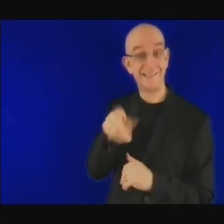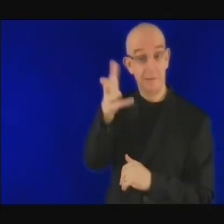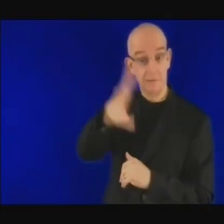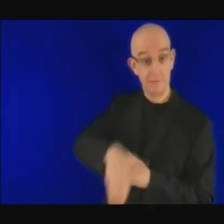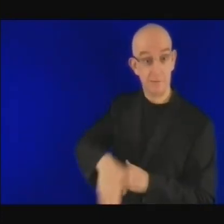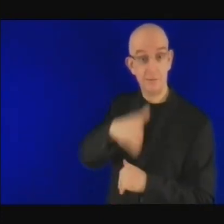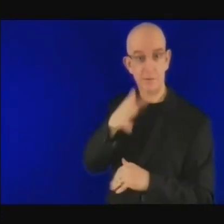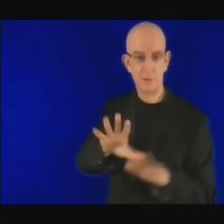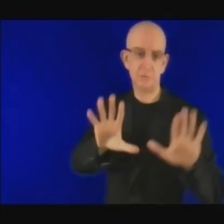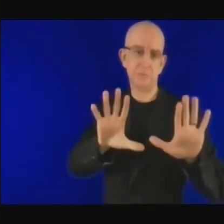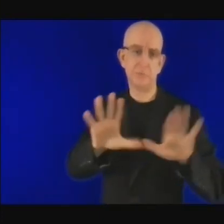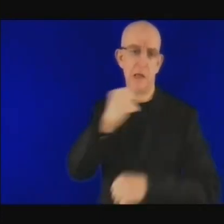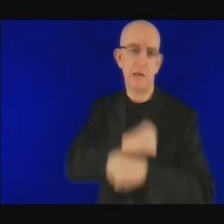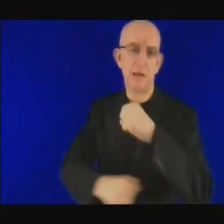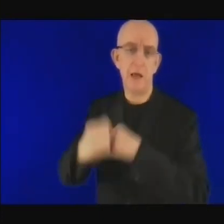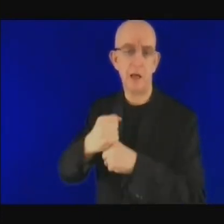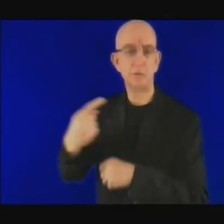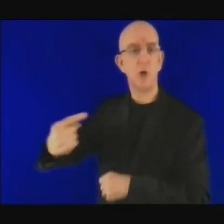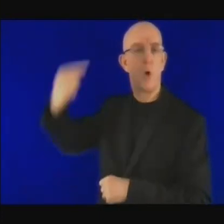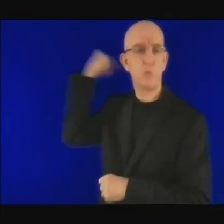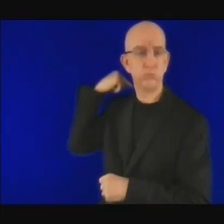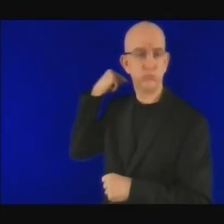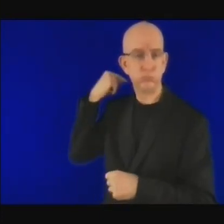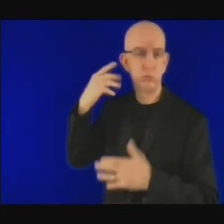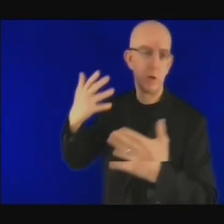il y a plus de dix ans,